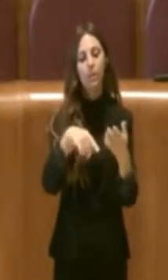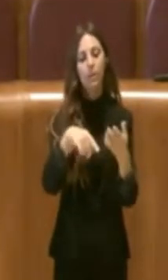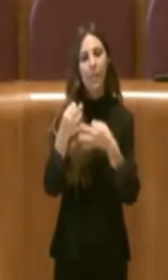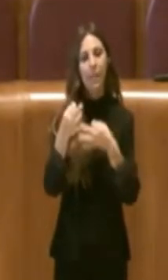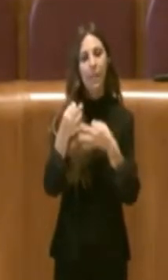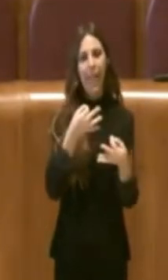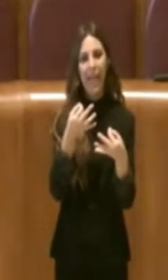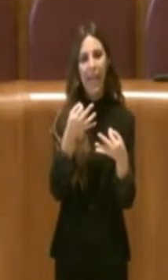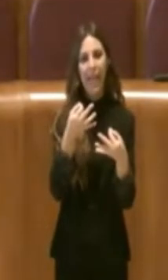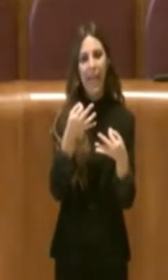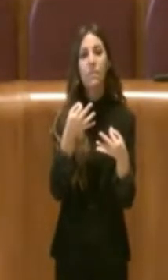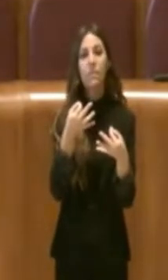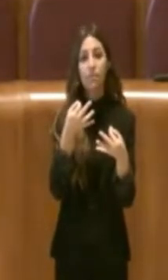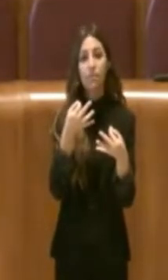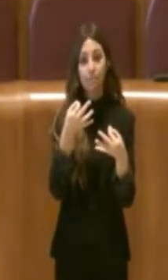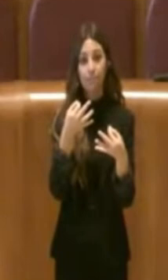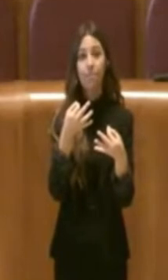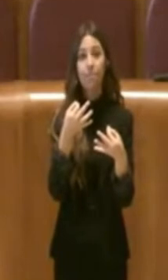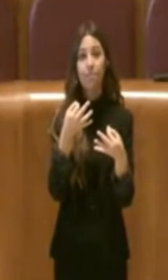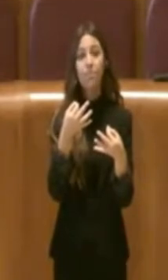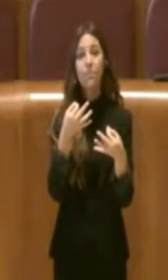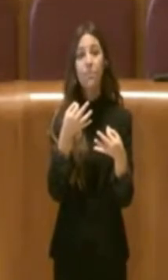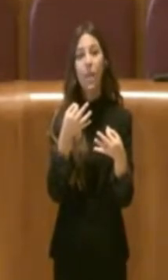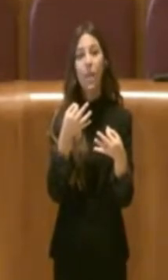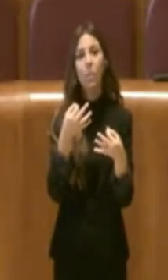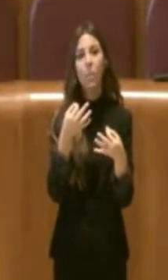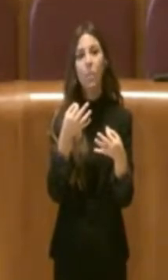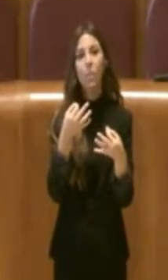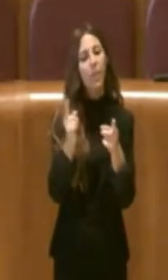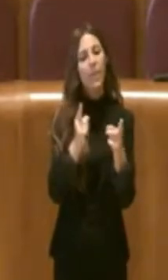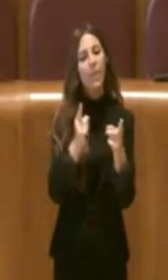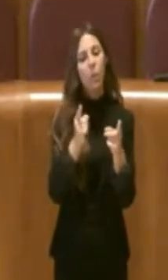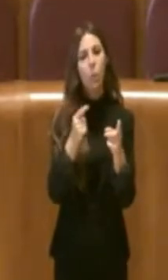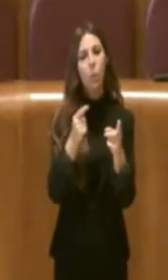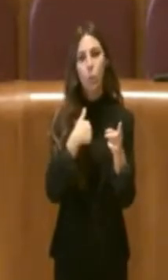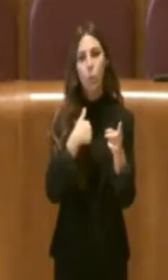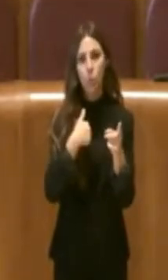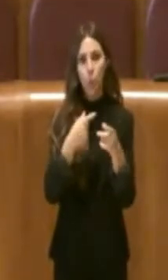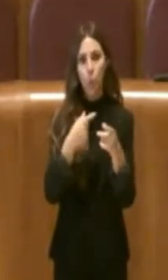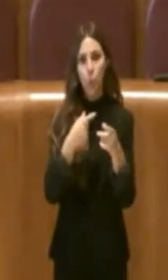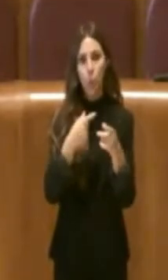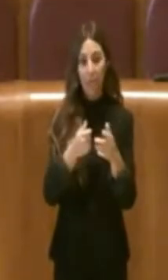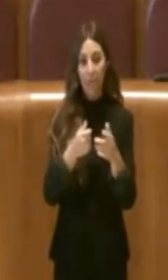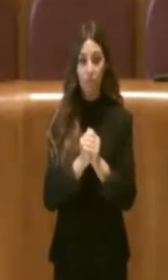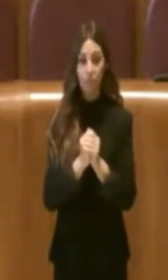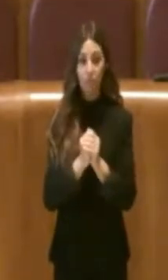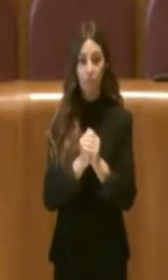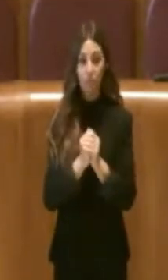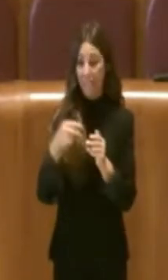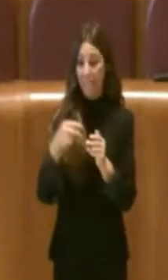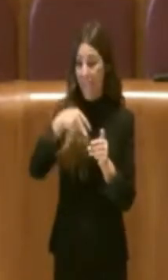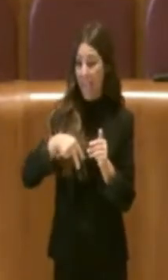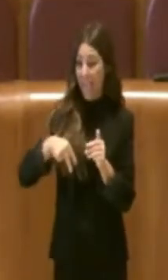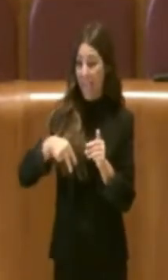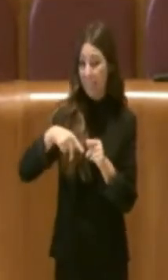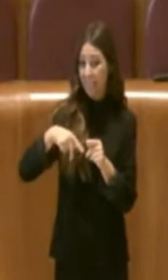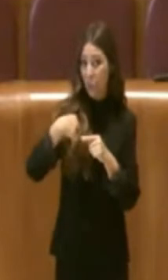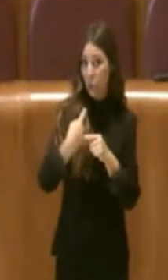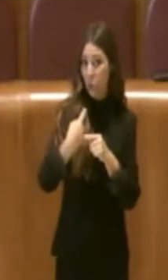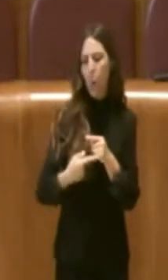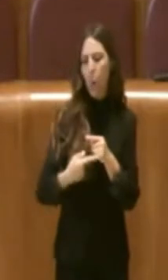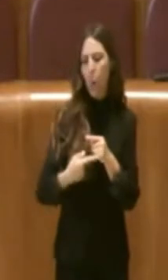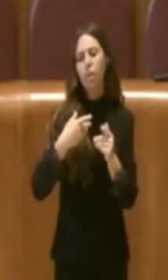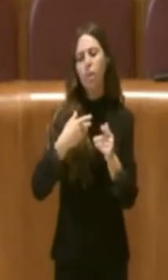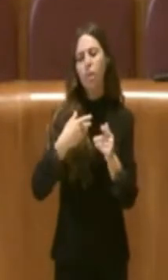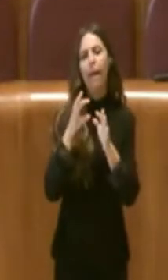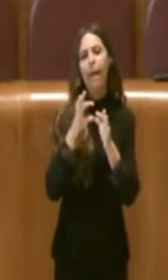di non stagionalità del commercio stesso. Negli anni successivi poi con altre delibere si sono